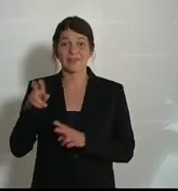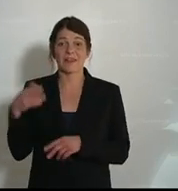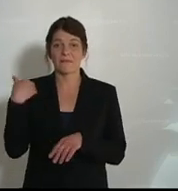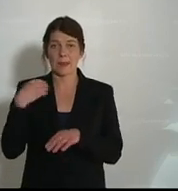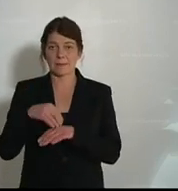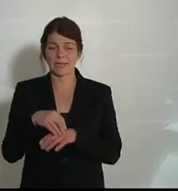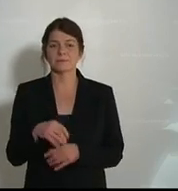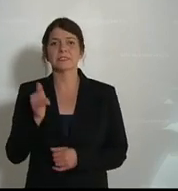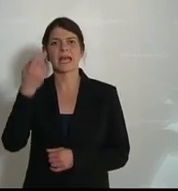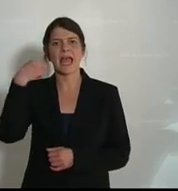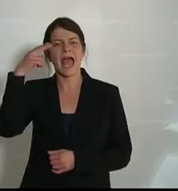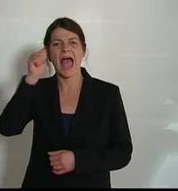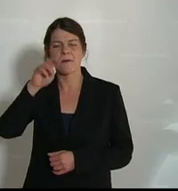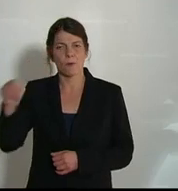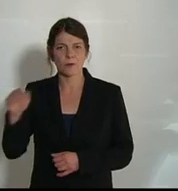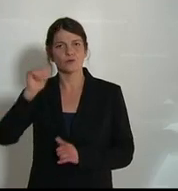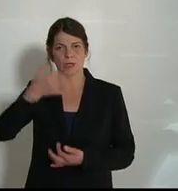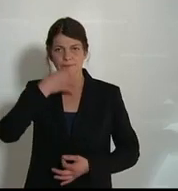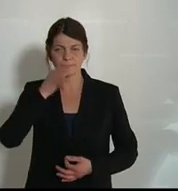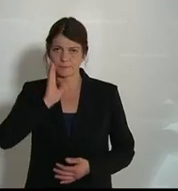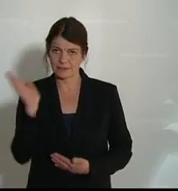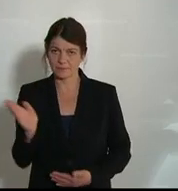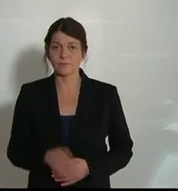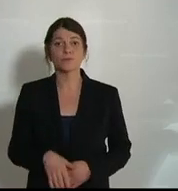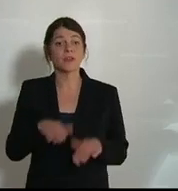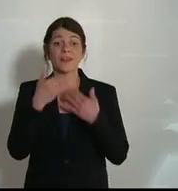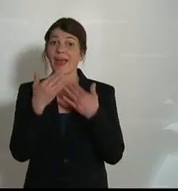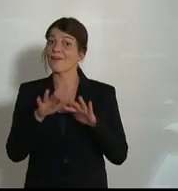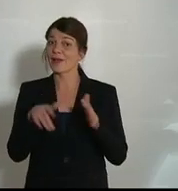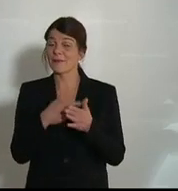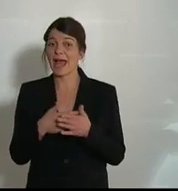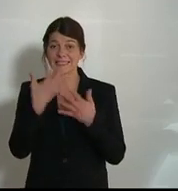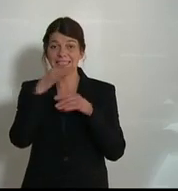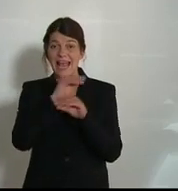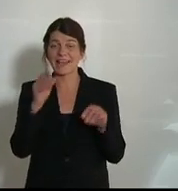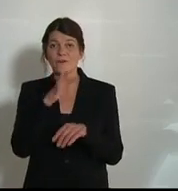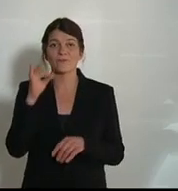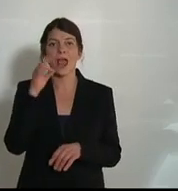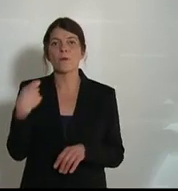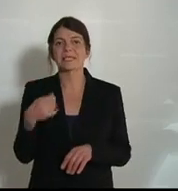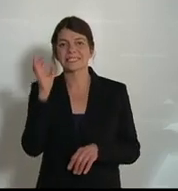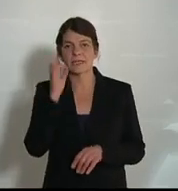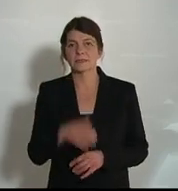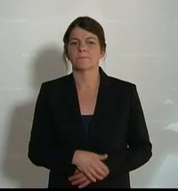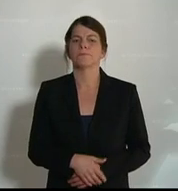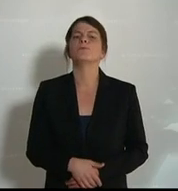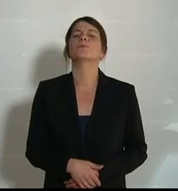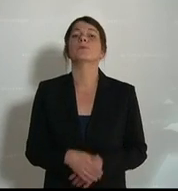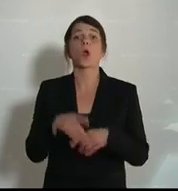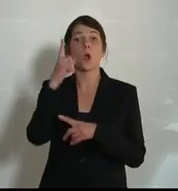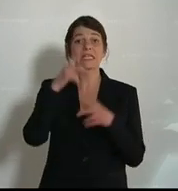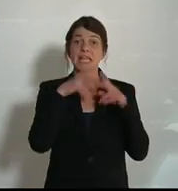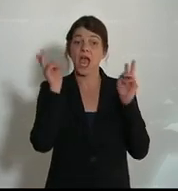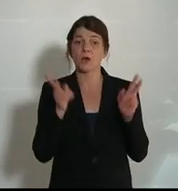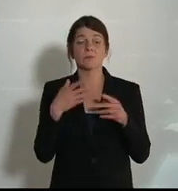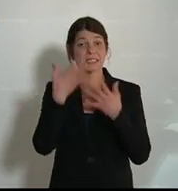spricht Werner Amon von der ÖVP nominiert. Sehr geehrte Frau Präsidentin, hohes